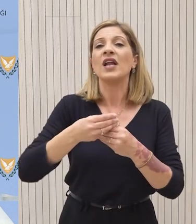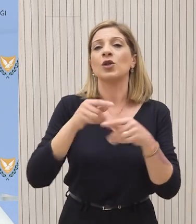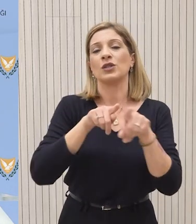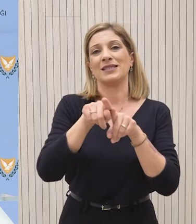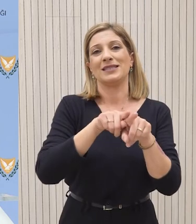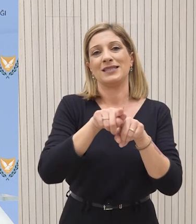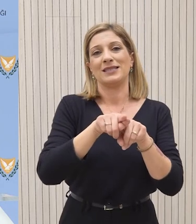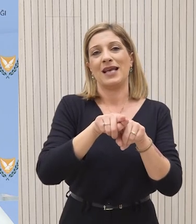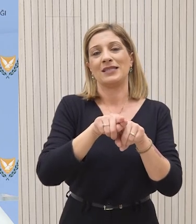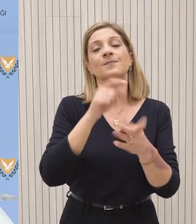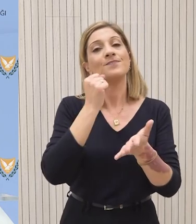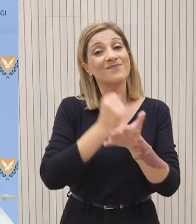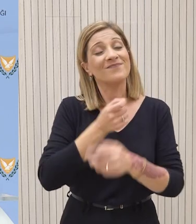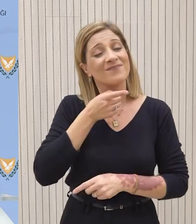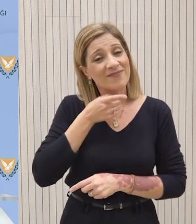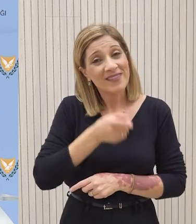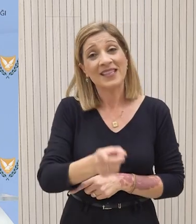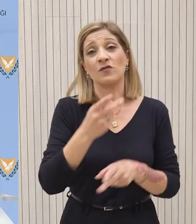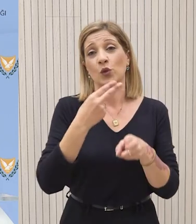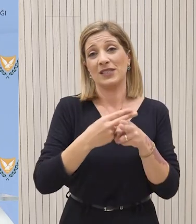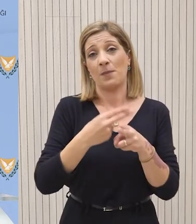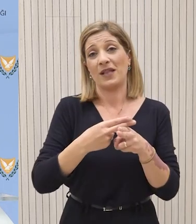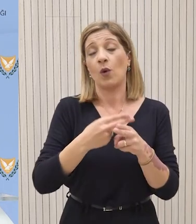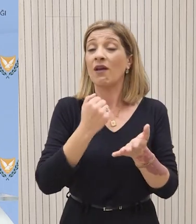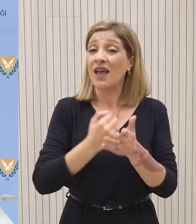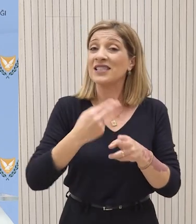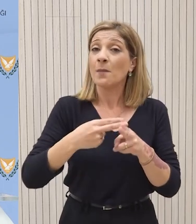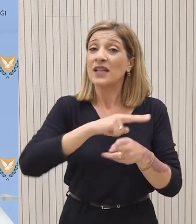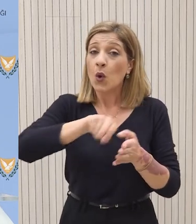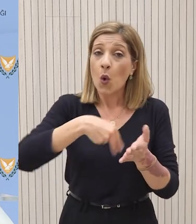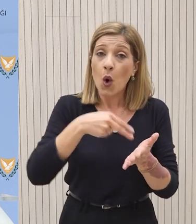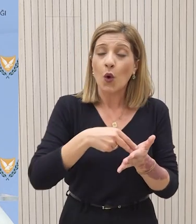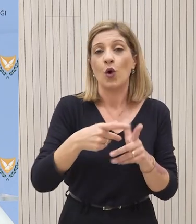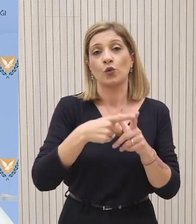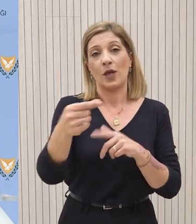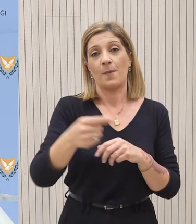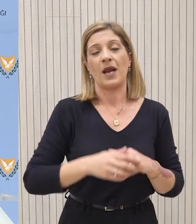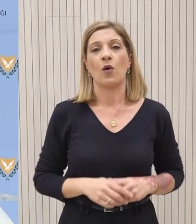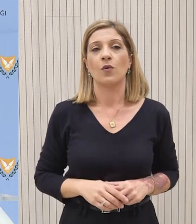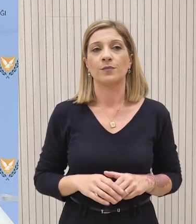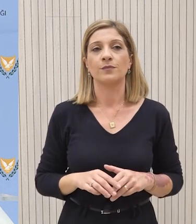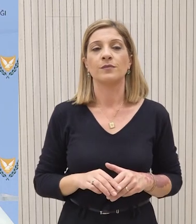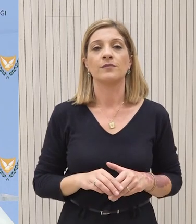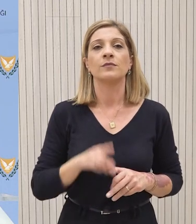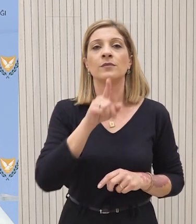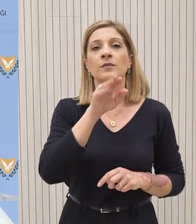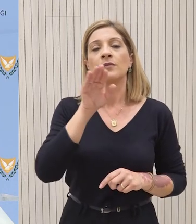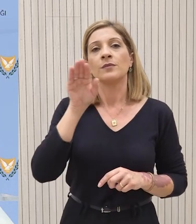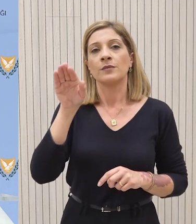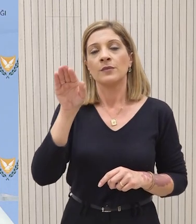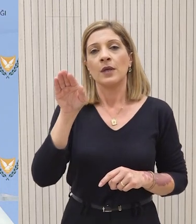και οι δύο κυβερνήσεις λένε. Και αυτό είναι κάτι το οποίο θεωρούμε ότι θα παίξει σημαντικό ρόλο και στην εξέλιξη στην πρόοδο του Κυπριακού. Αυτό είναι λίγο του,